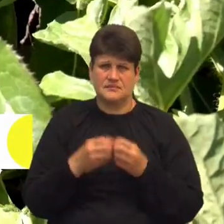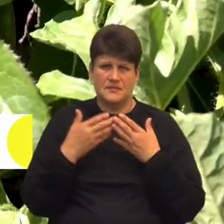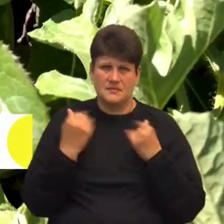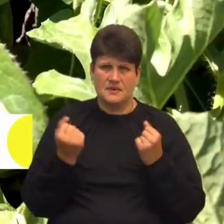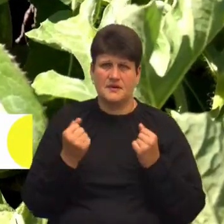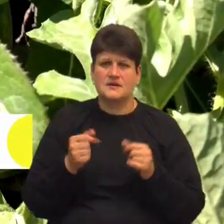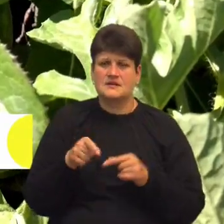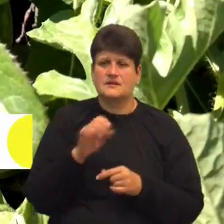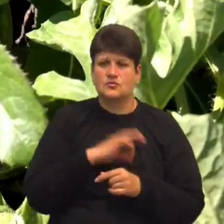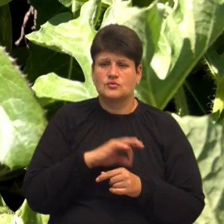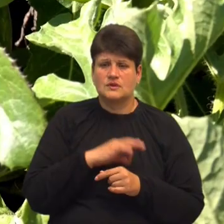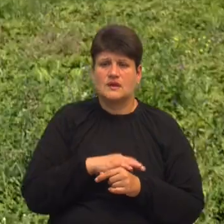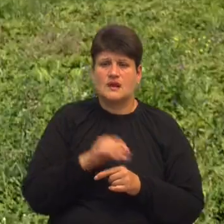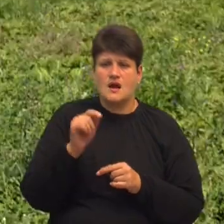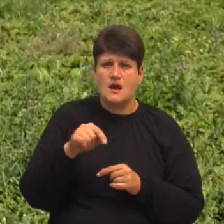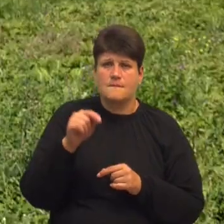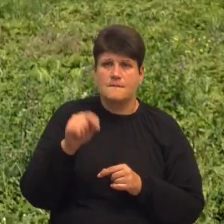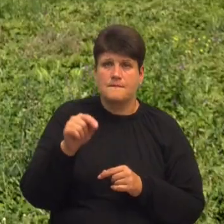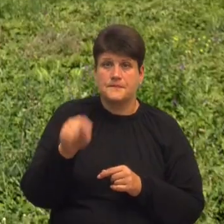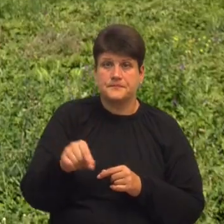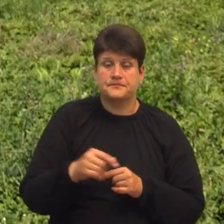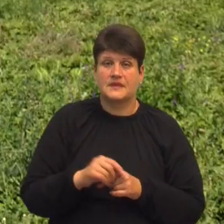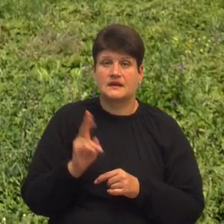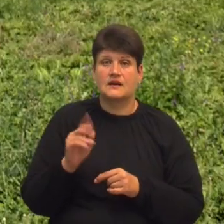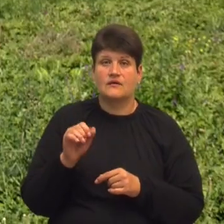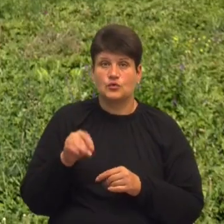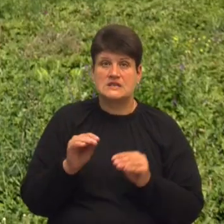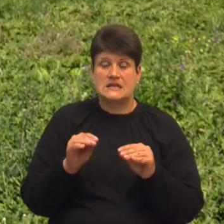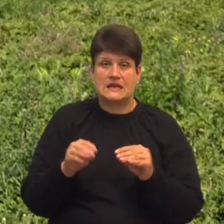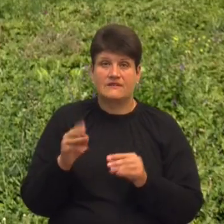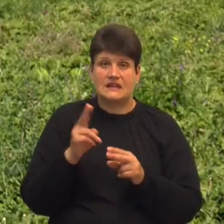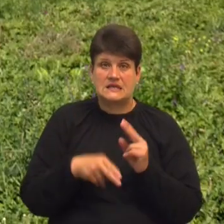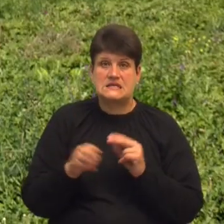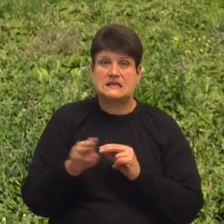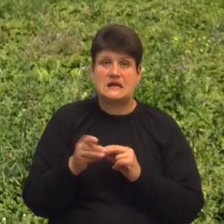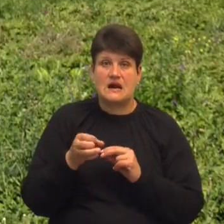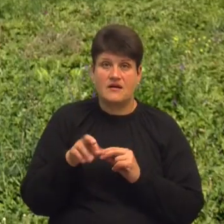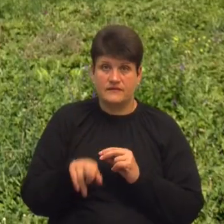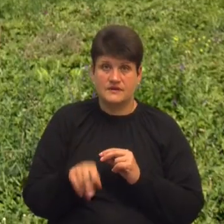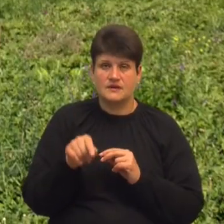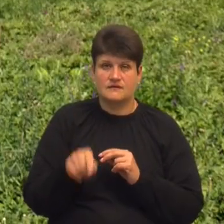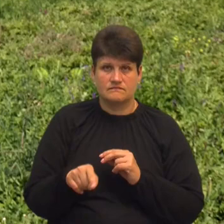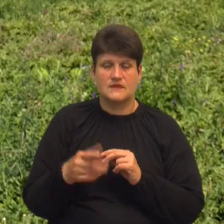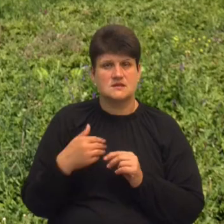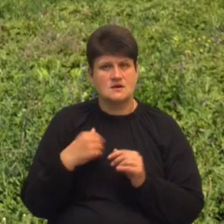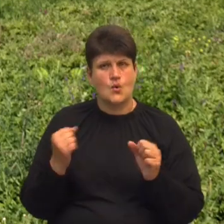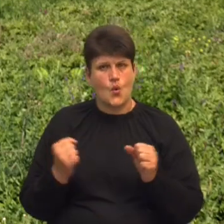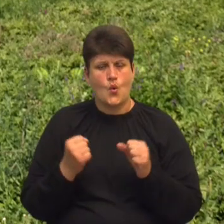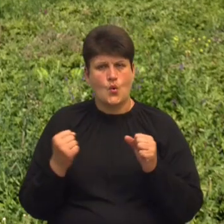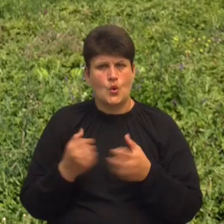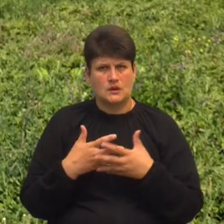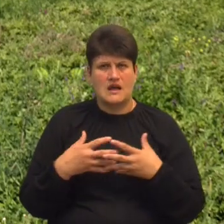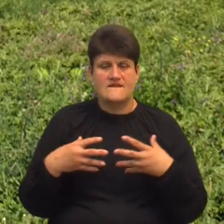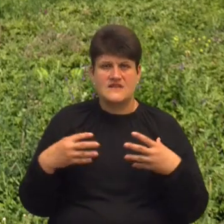фермер використовує крапельний полив. «Кавун висаджується в травні, неприкінці травня, тому що в нас досить прохолодна весна.